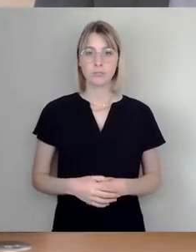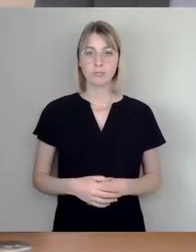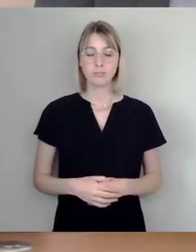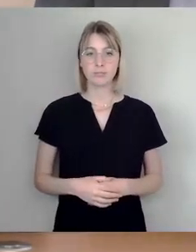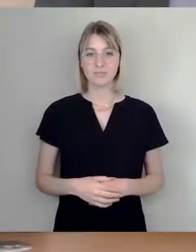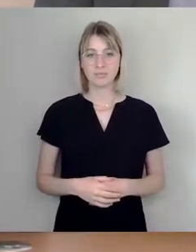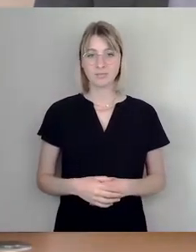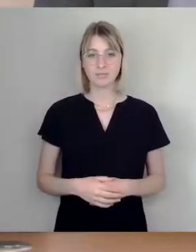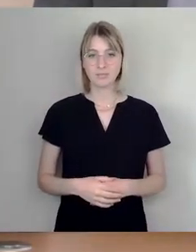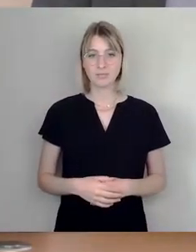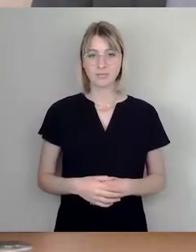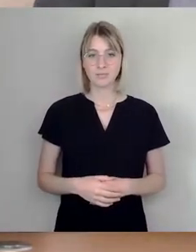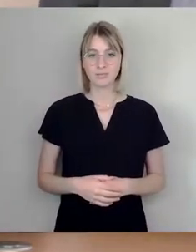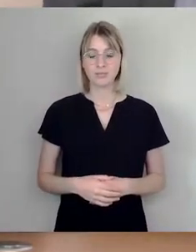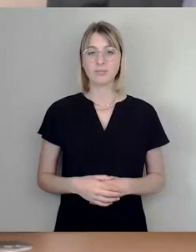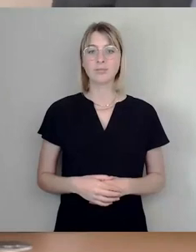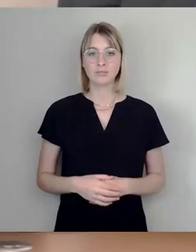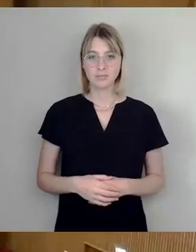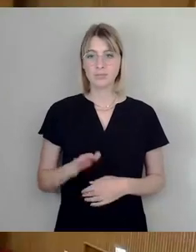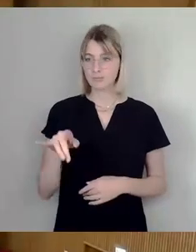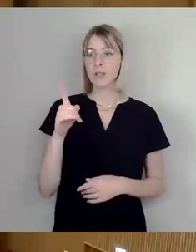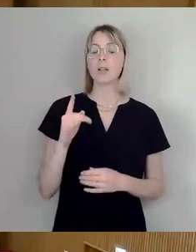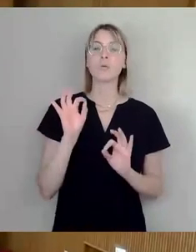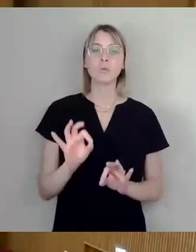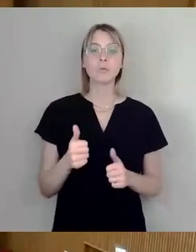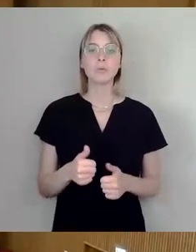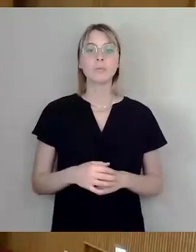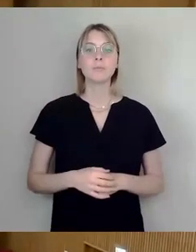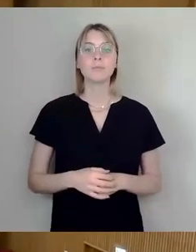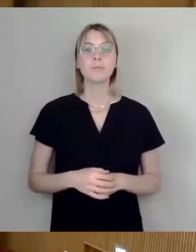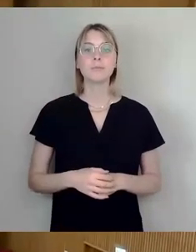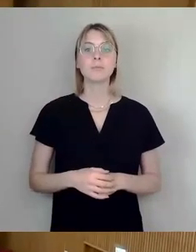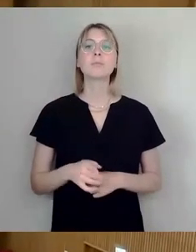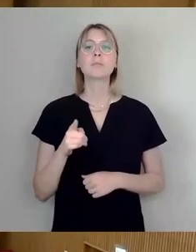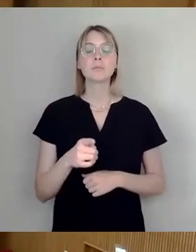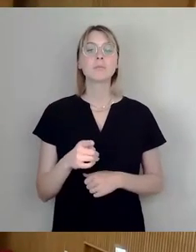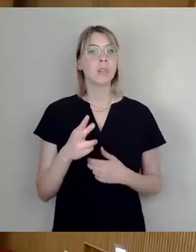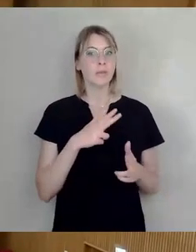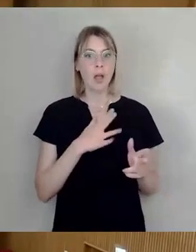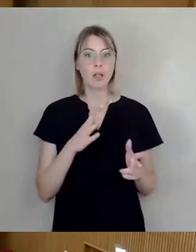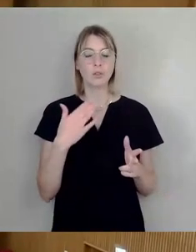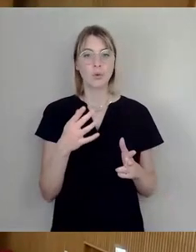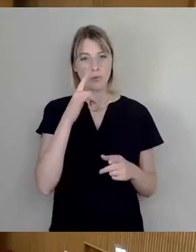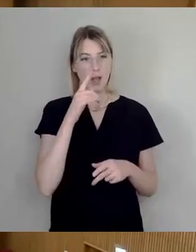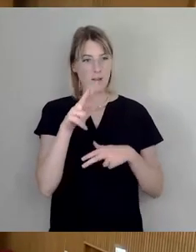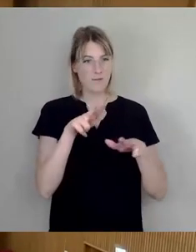Ja, da. Also, das, was da hier richtig klingt, ist ja bierernst gemeint. Wenn eine Verwaltung Richtlinien so extrem